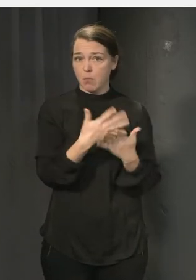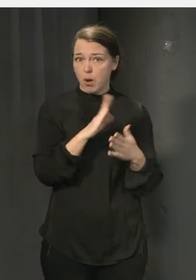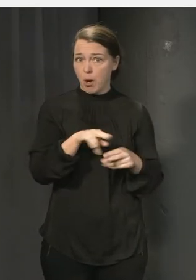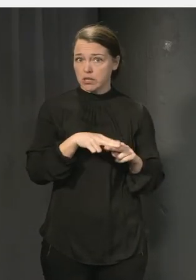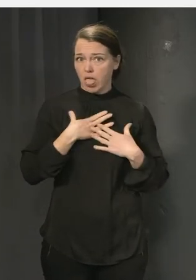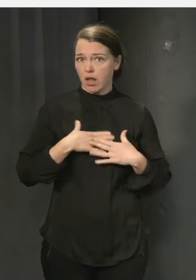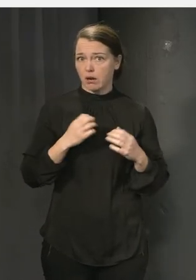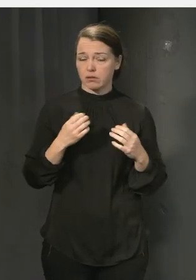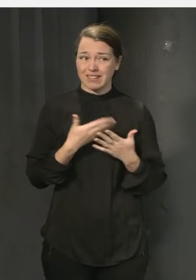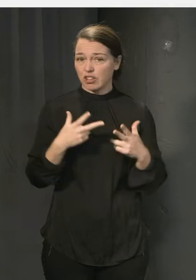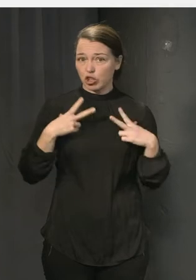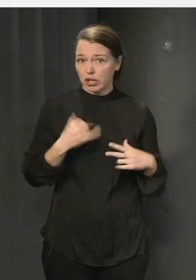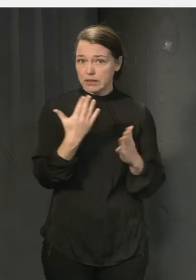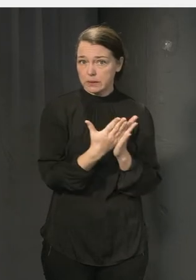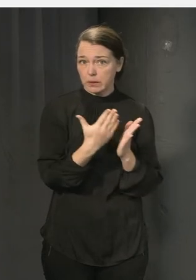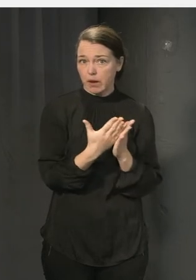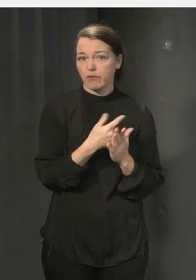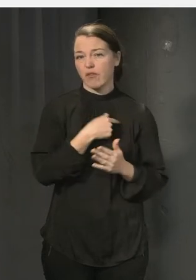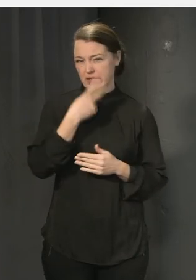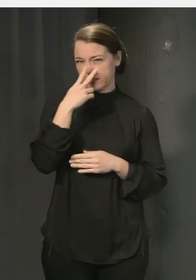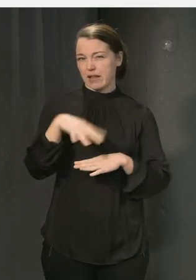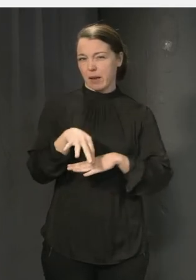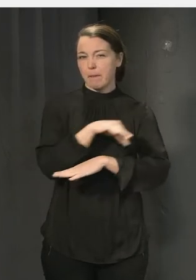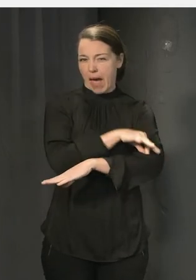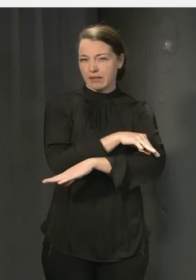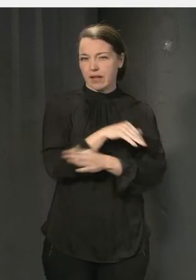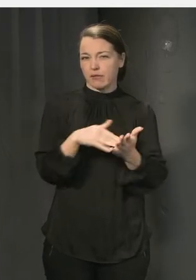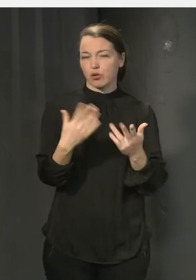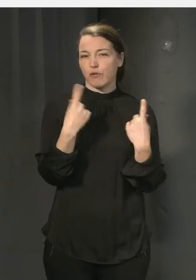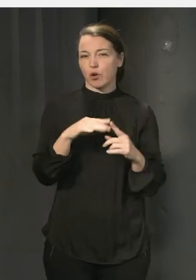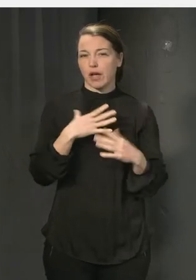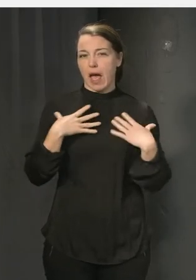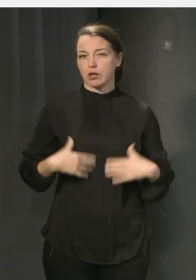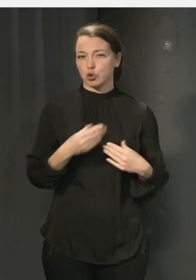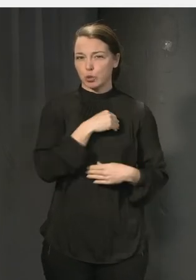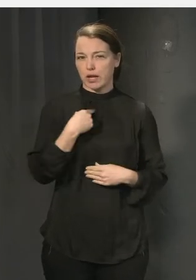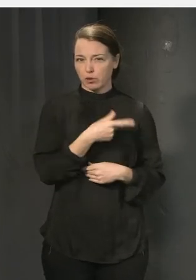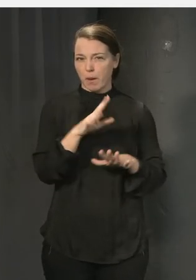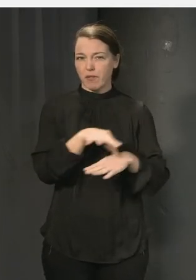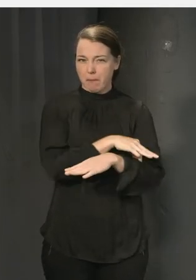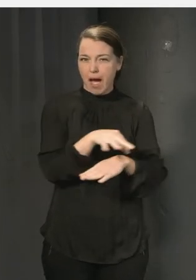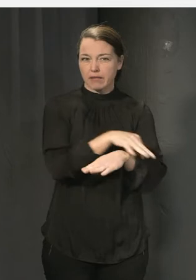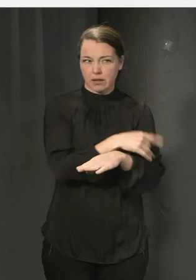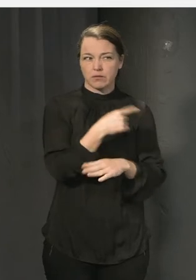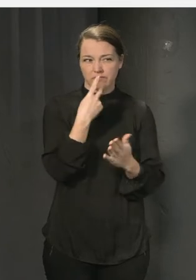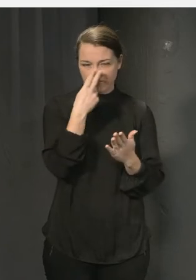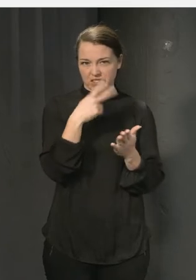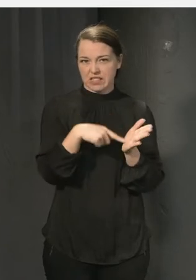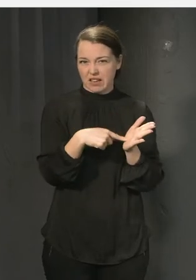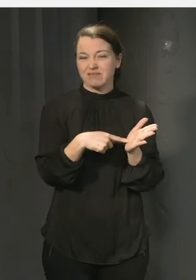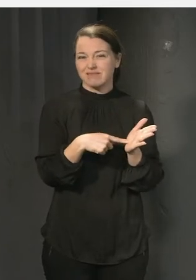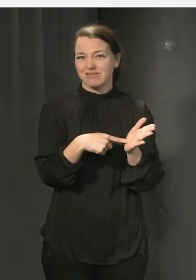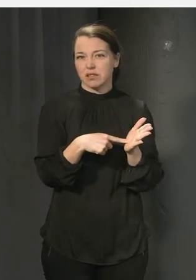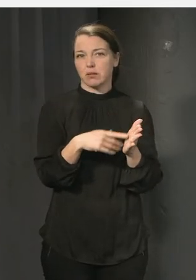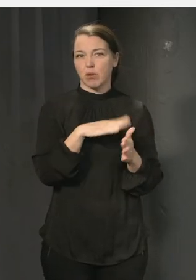Som vi har sett i de här mätningarna som bland annat Folkhälsomyndigheten har gjort. Precis, vi gör ju en kartläggning varje